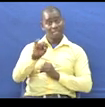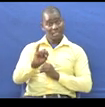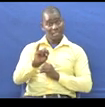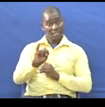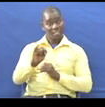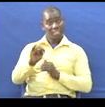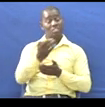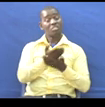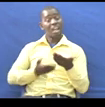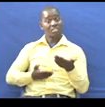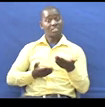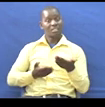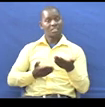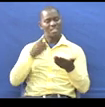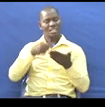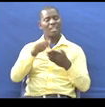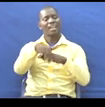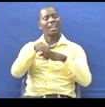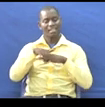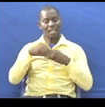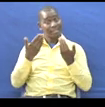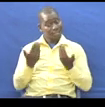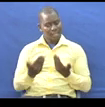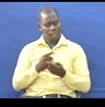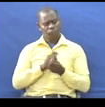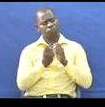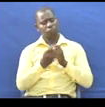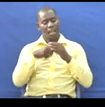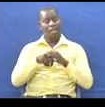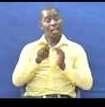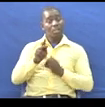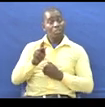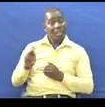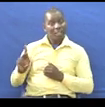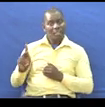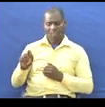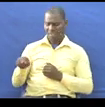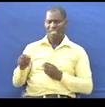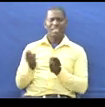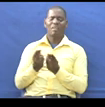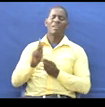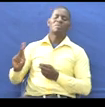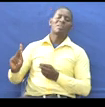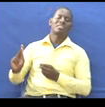socks Na matini lengwa yetu hapo Kwa sababu tumetafsiri kwenye kiswairi na mana Nikiswairi Kwa mba vuta